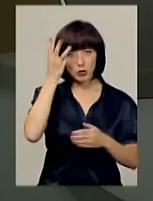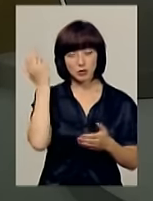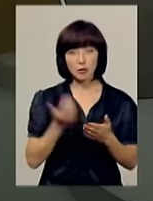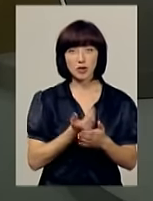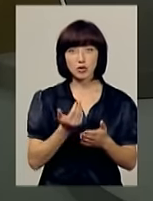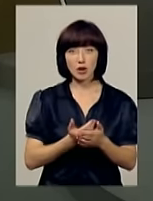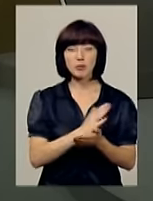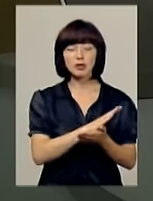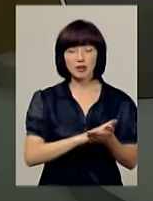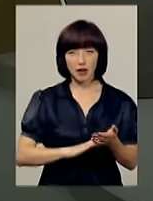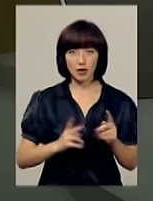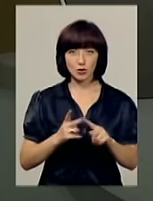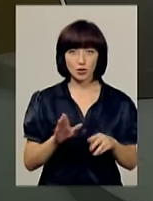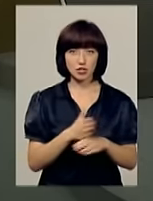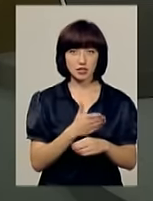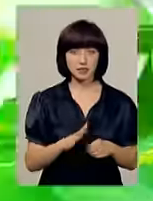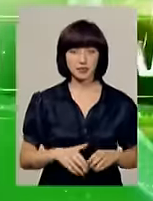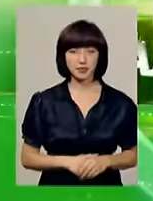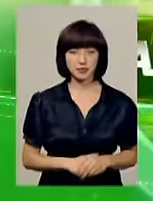панораму на черзі друга і частина.